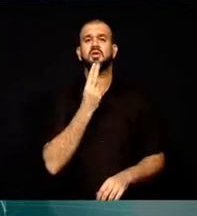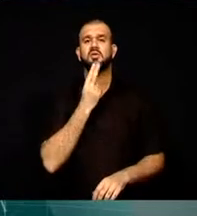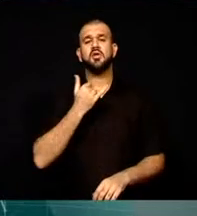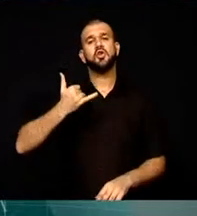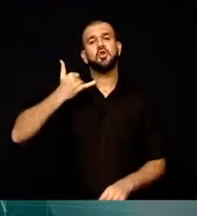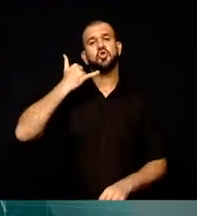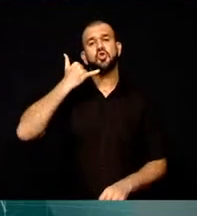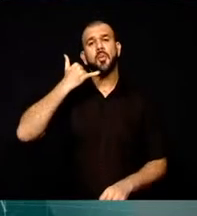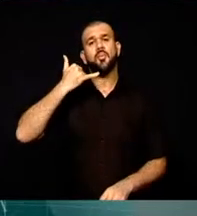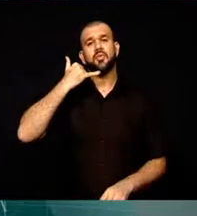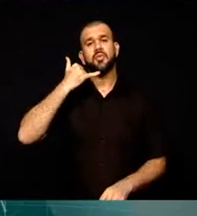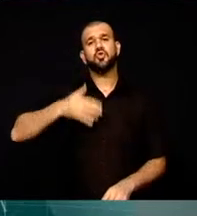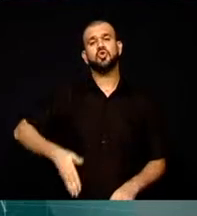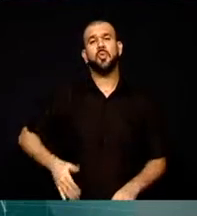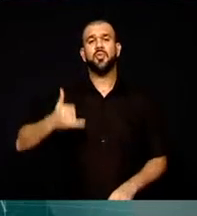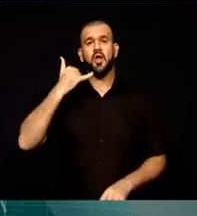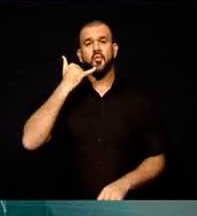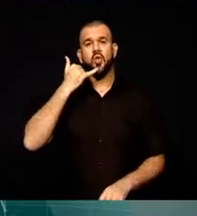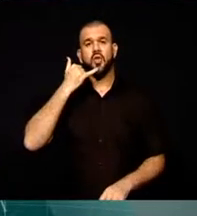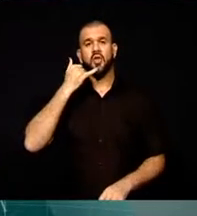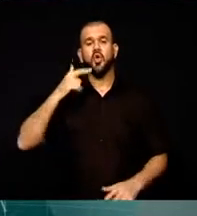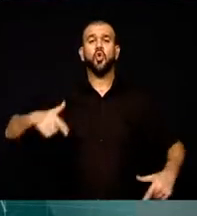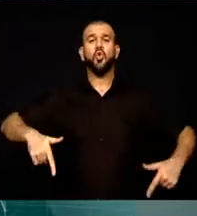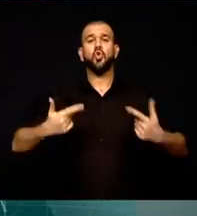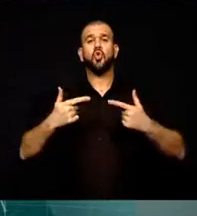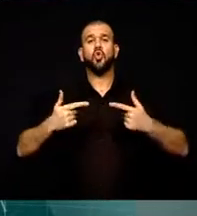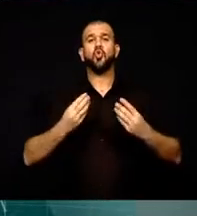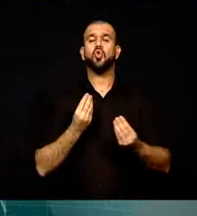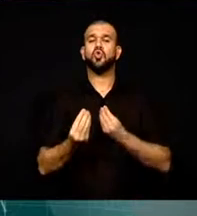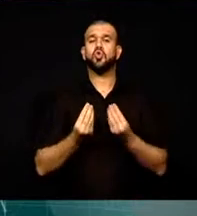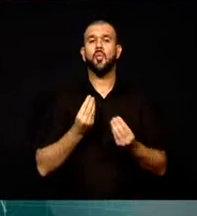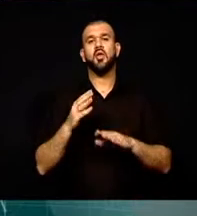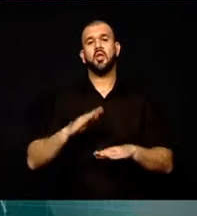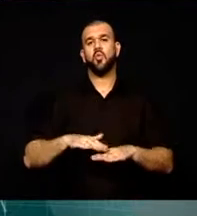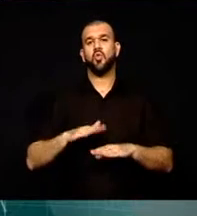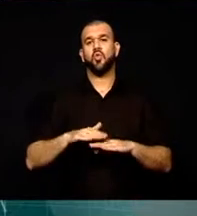bir cep telefonuyla görüntülü sohbet yapıyordu.